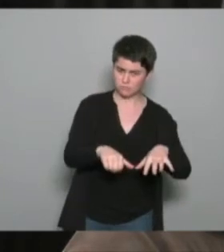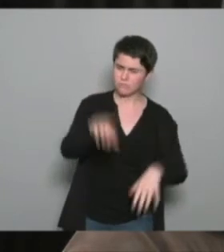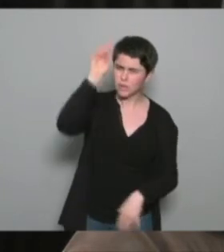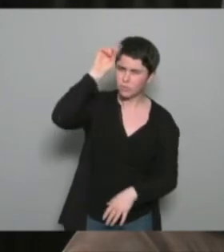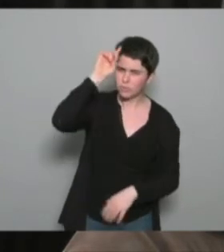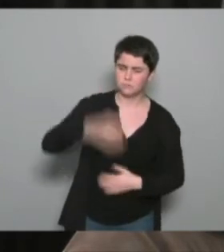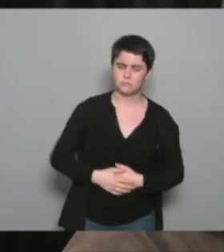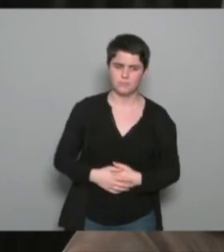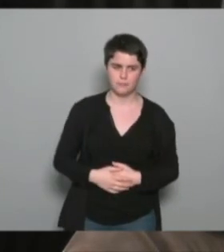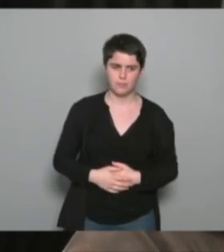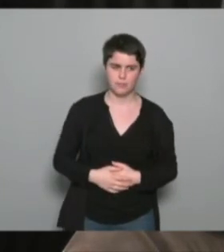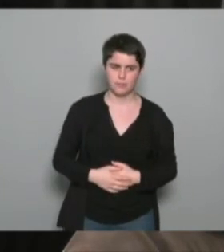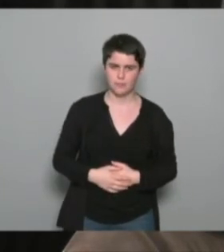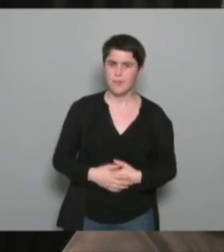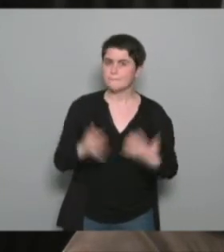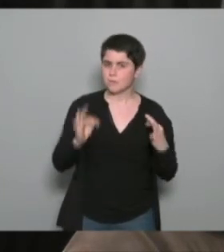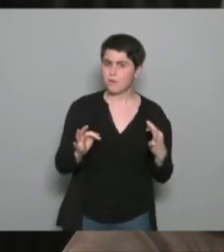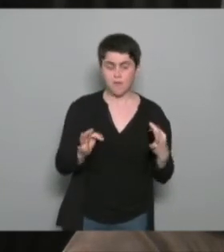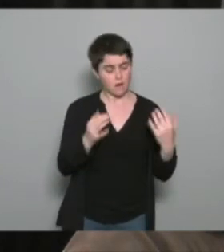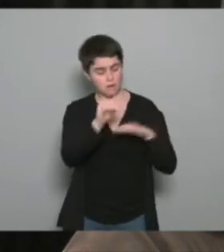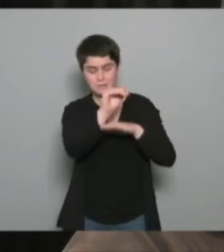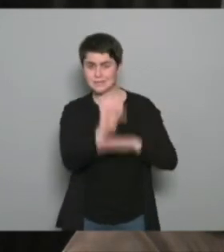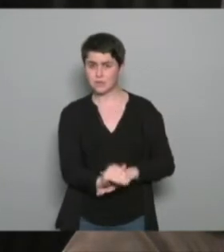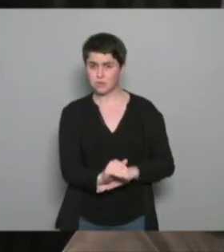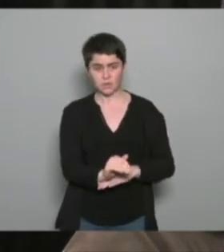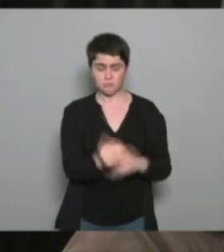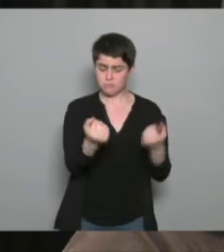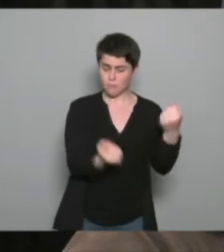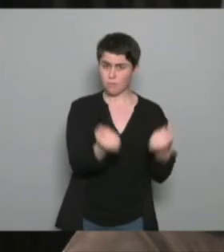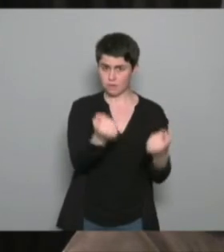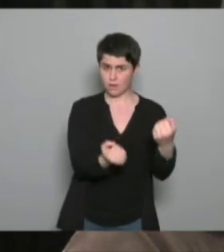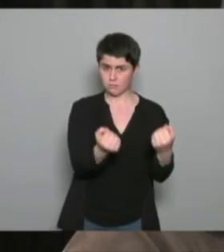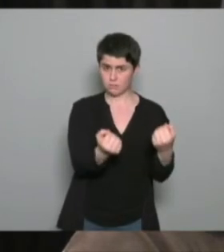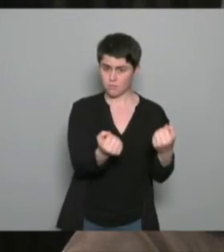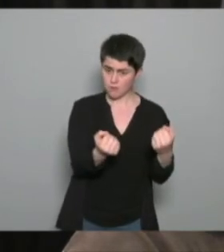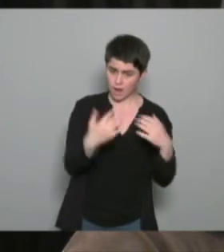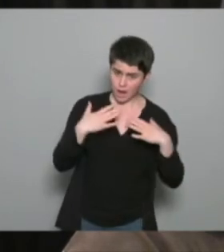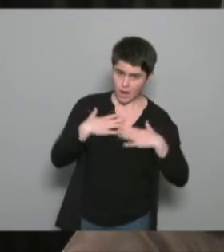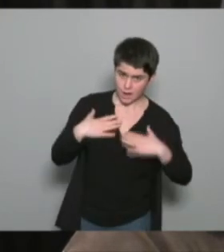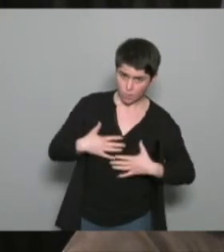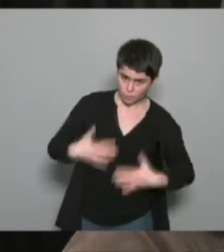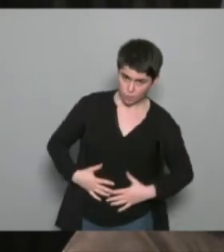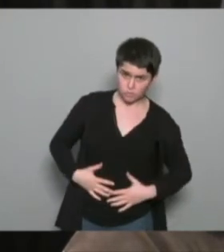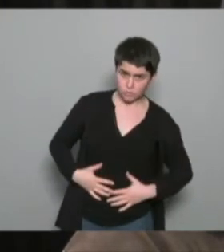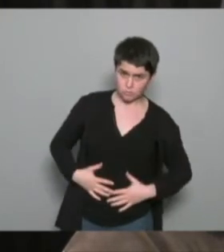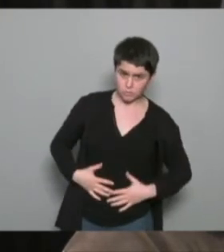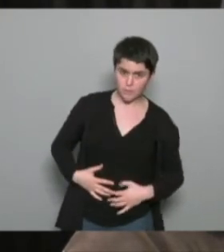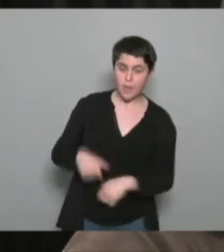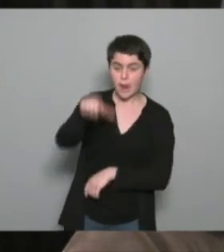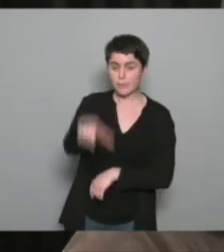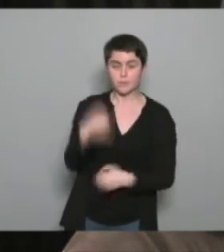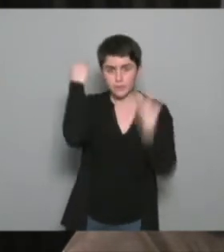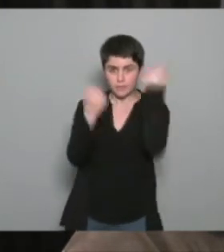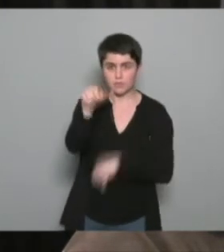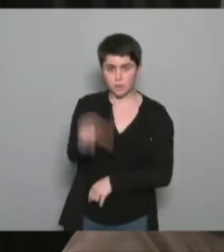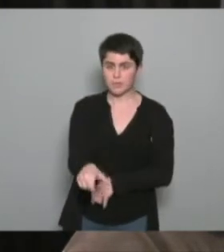et bien parce que la sécurité routière estime que pour modifier un comportement routier pour être sûr que la personne quand elle roule toujours à 80